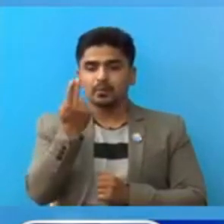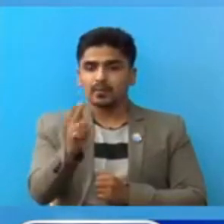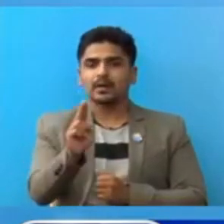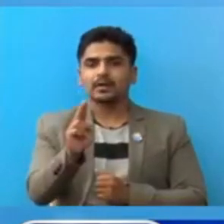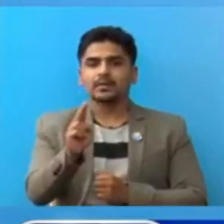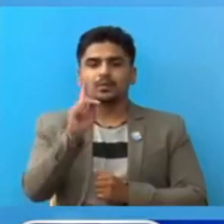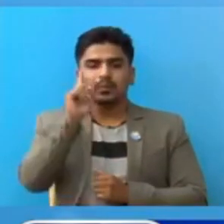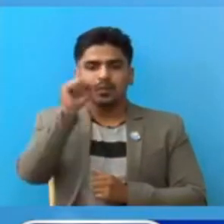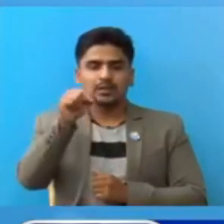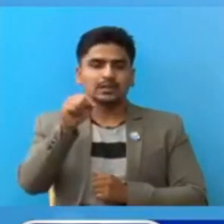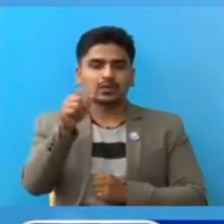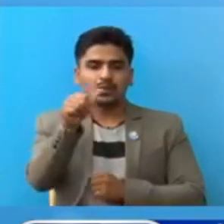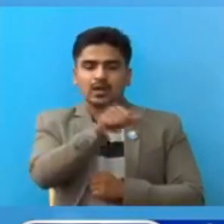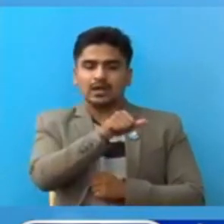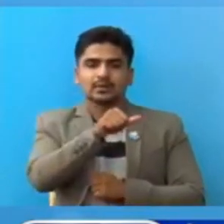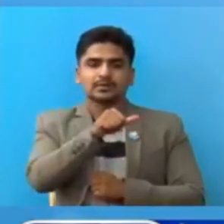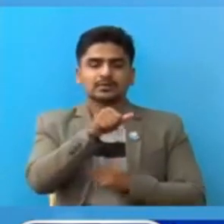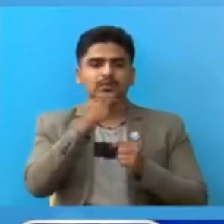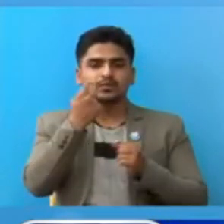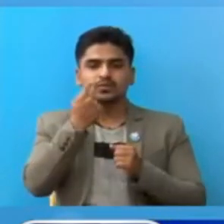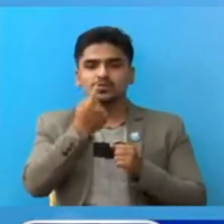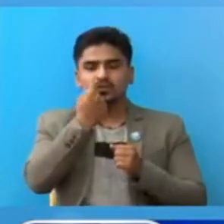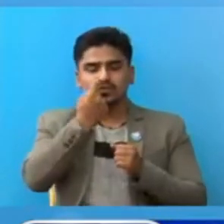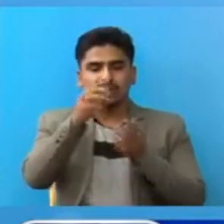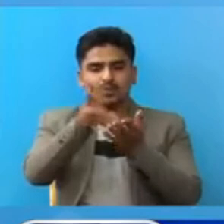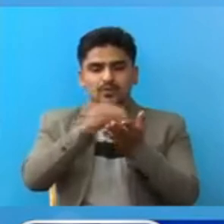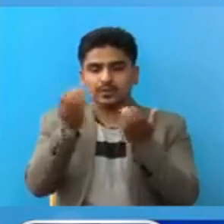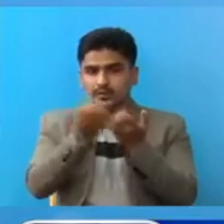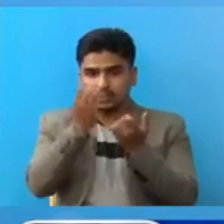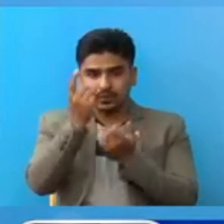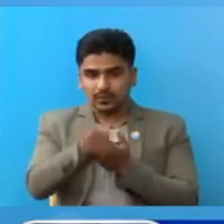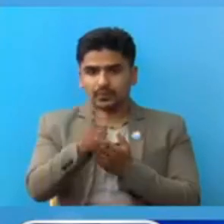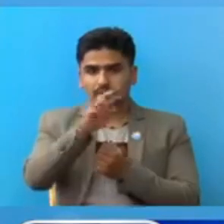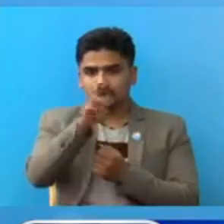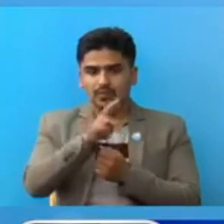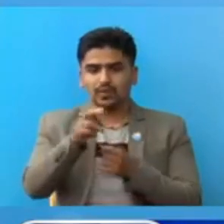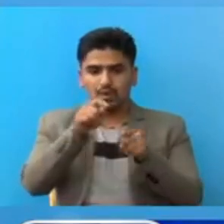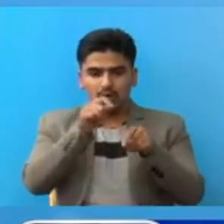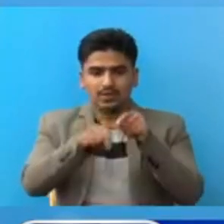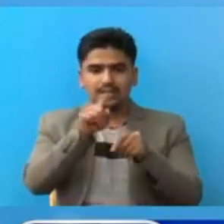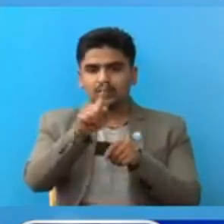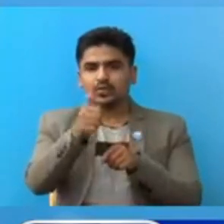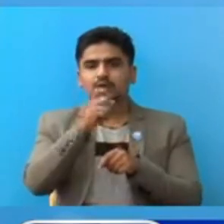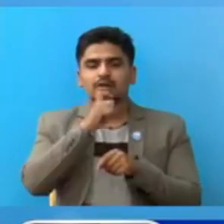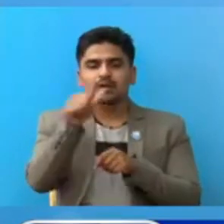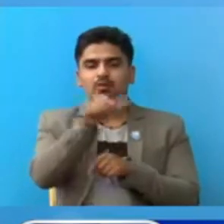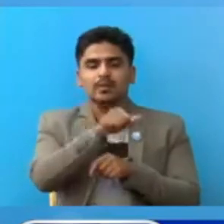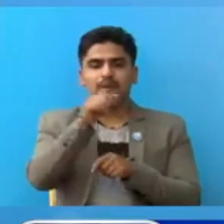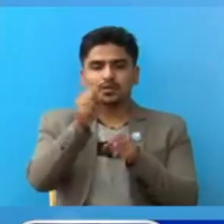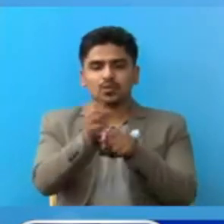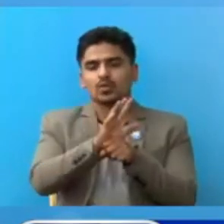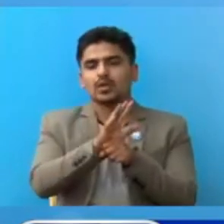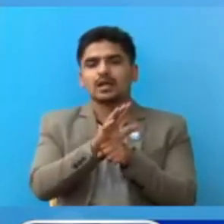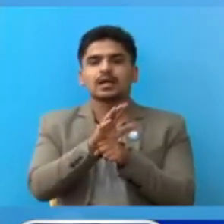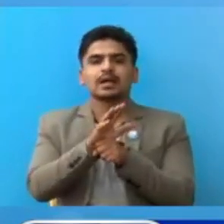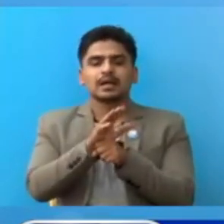भोली पल्टा वहां को स्वाब संकलन गरिये को थियो र असार 14 गते वहां मा कोरोना